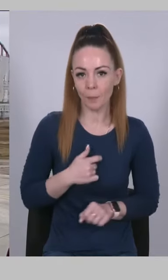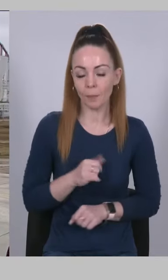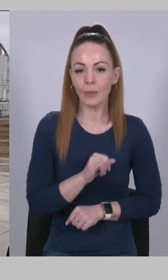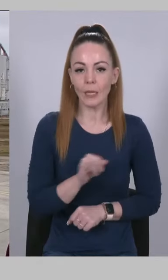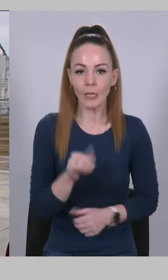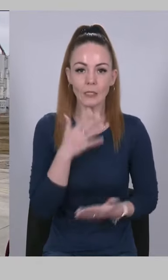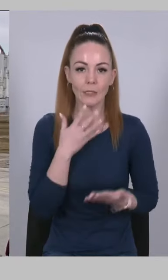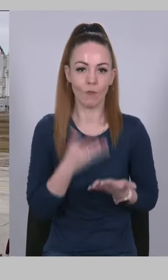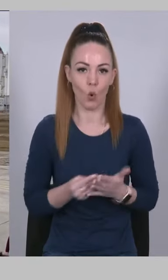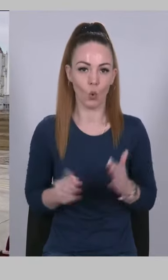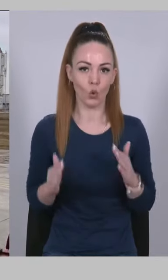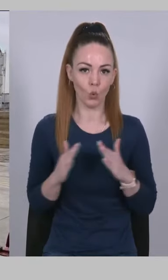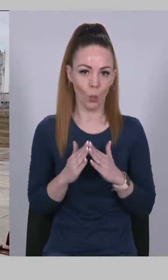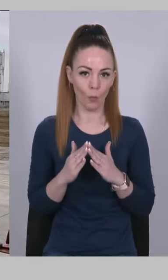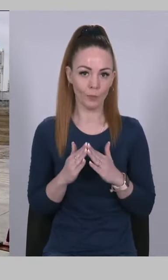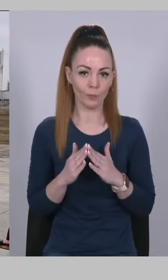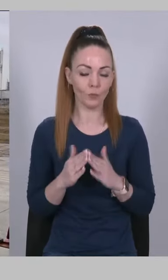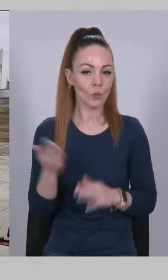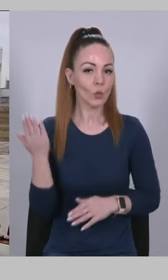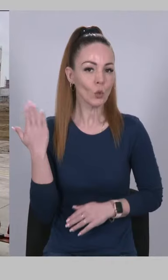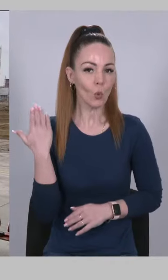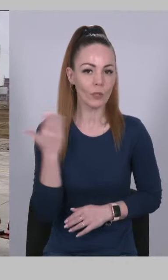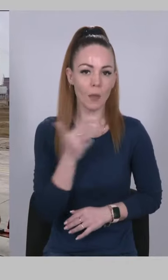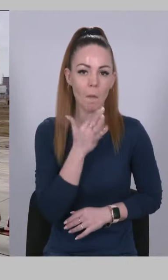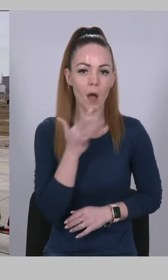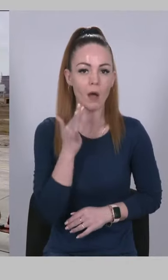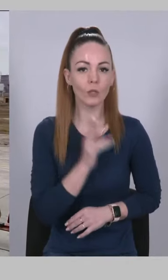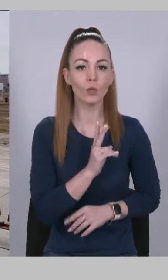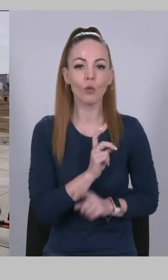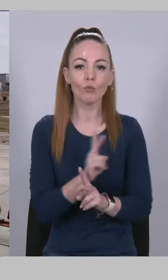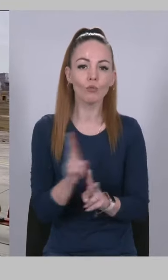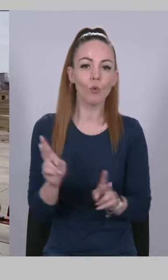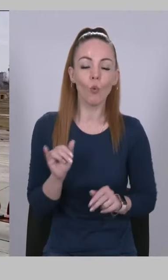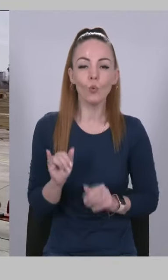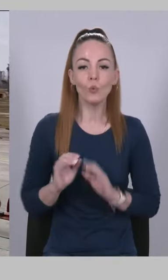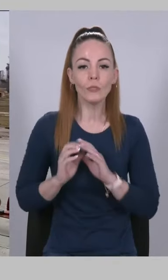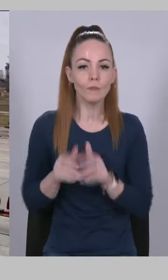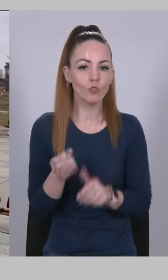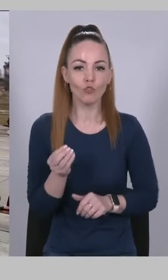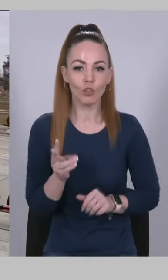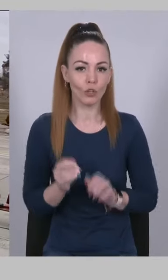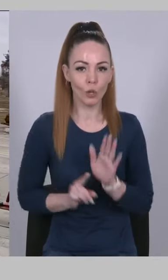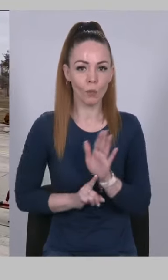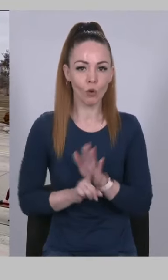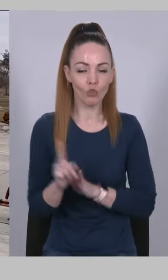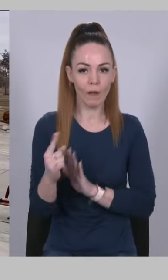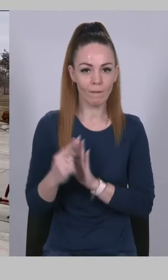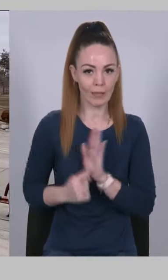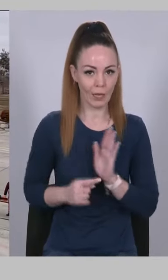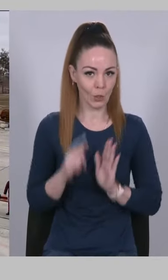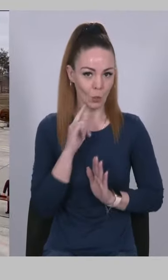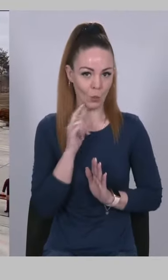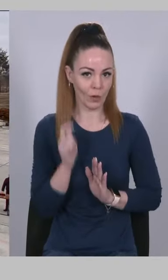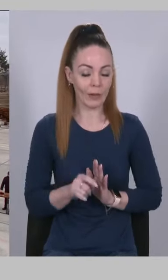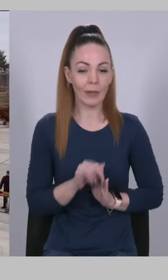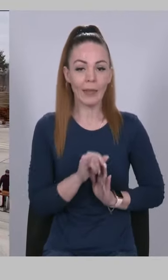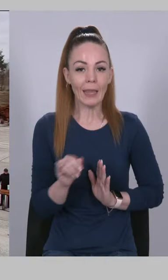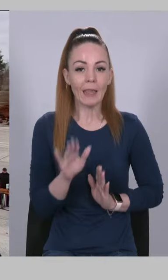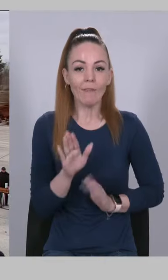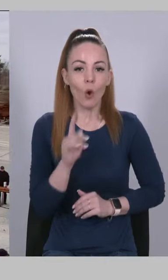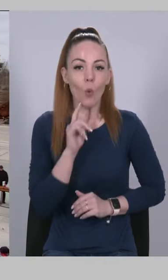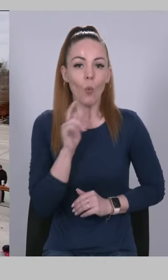свого дому Тоді багато хто у світі ще не почав вірити Україні І в